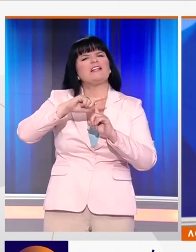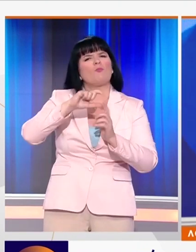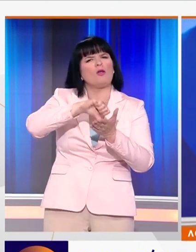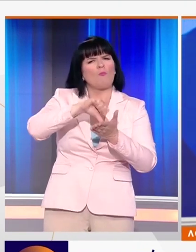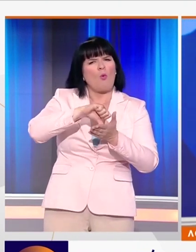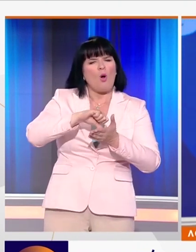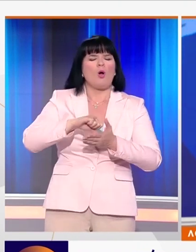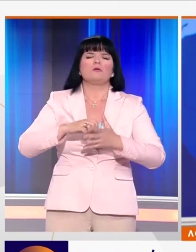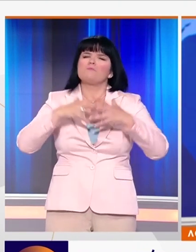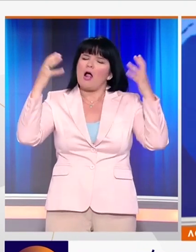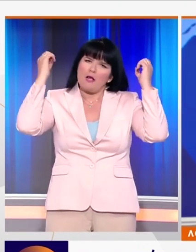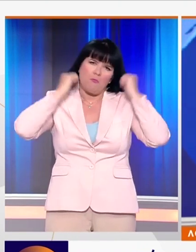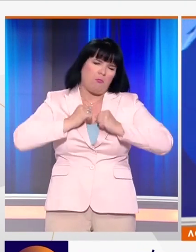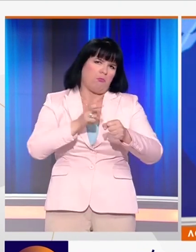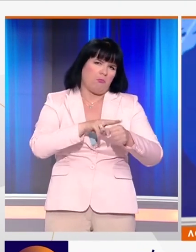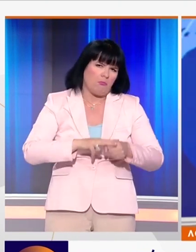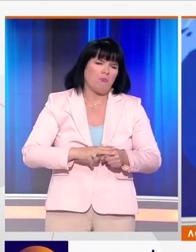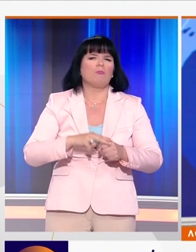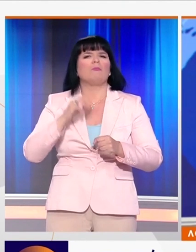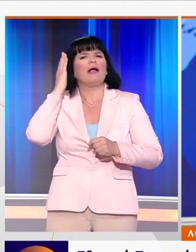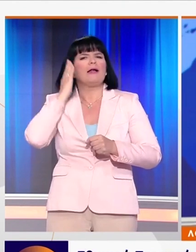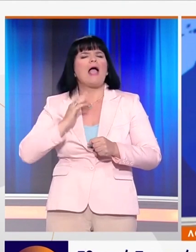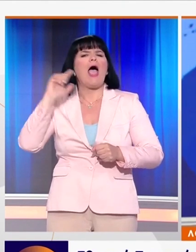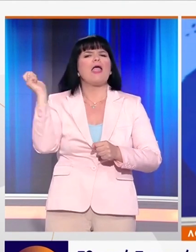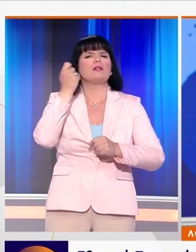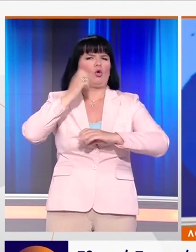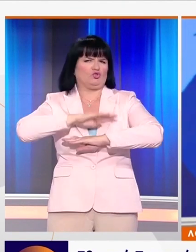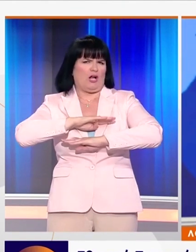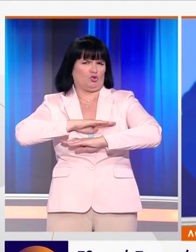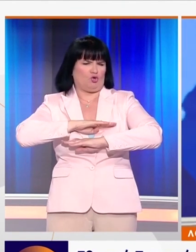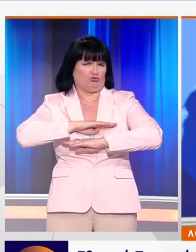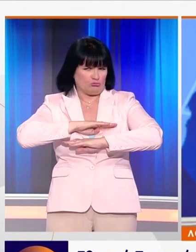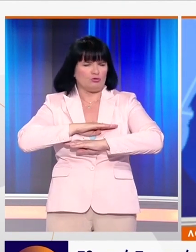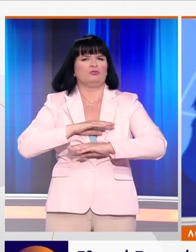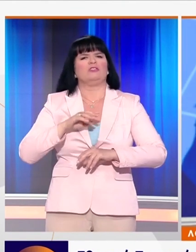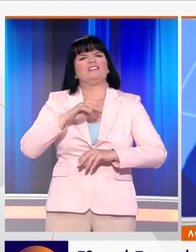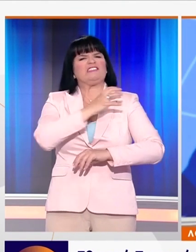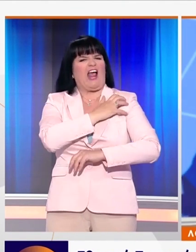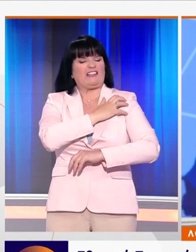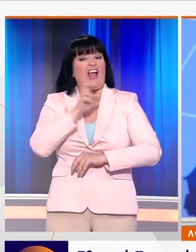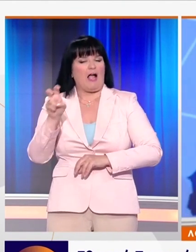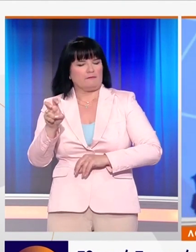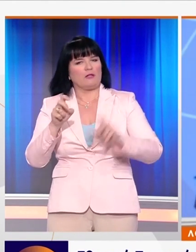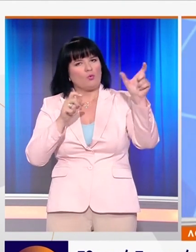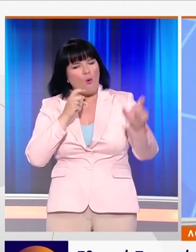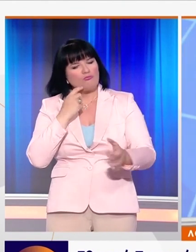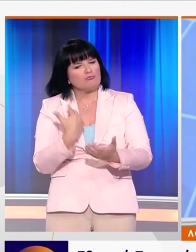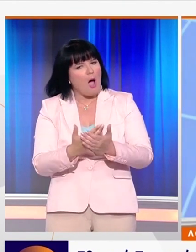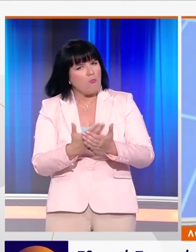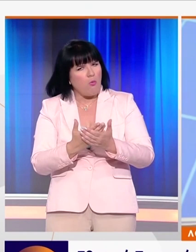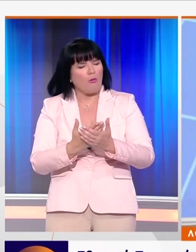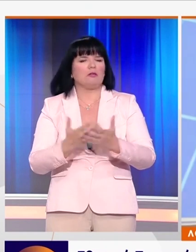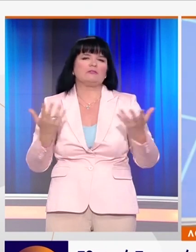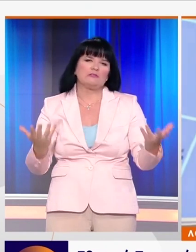Την επίθεση εξαπέλυσαν οι δυνάμεις του αυτοποκαλούμενου Λιβυκού Εθνικού Στρατού του στρατάρχη Χάφταρ και αποτελεί μία ακόμα απόδειξη ότι το